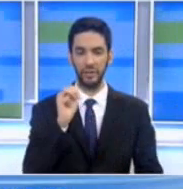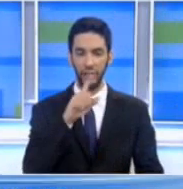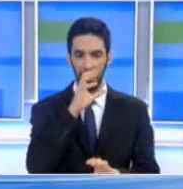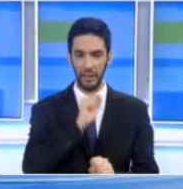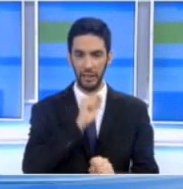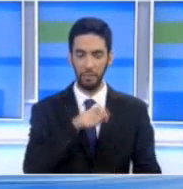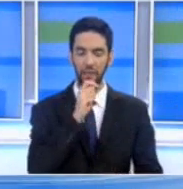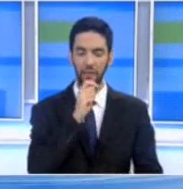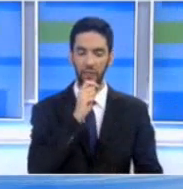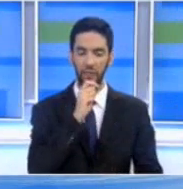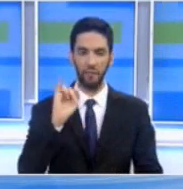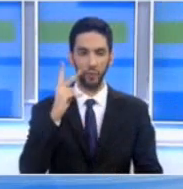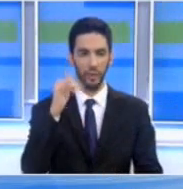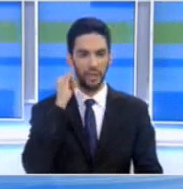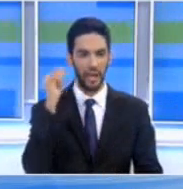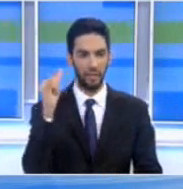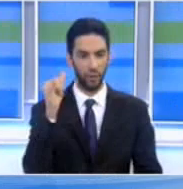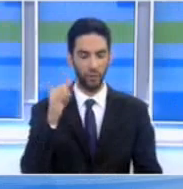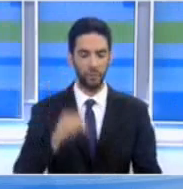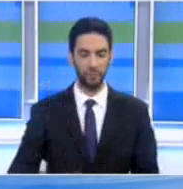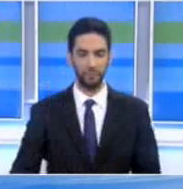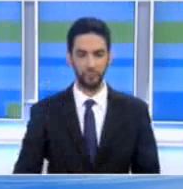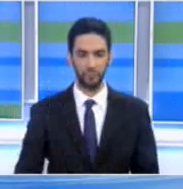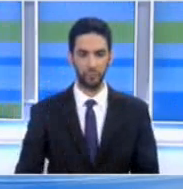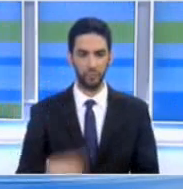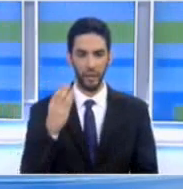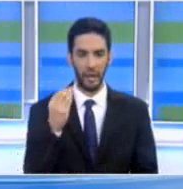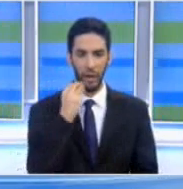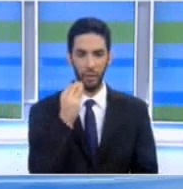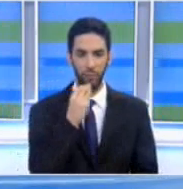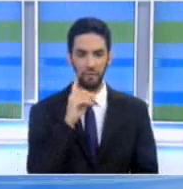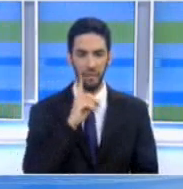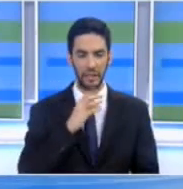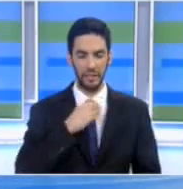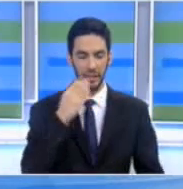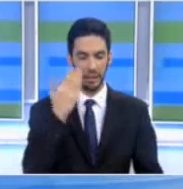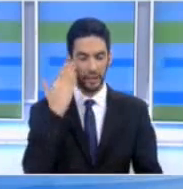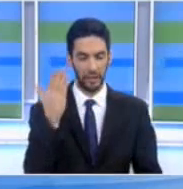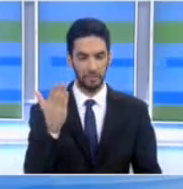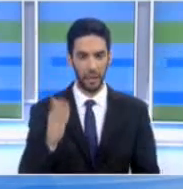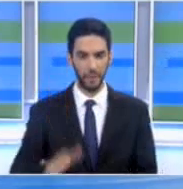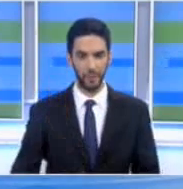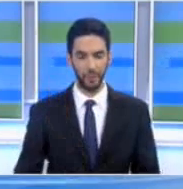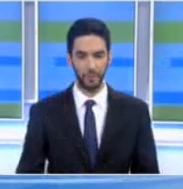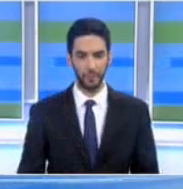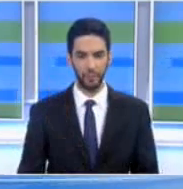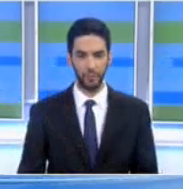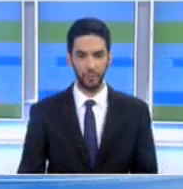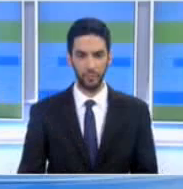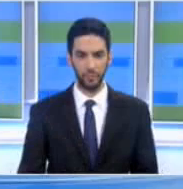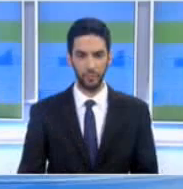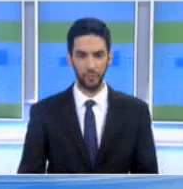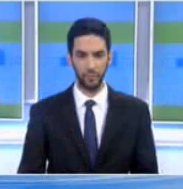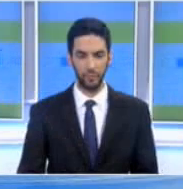συντάχτη. Στέλλα Μιχαήλη, Στέλλα, καλώς απόγευμα. Καλώς απόγευμα. Τόσο ο κύριος Τσαβούσογλου, όσο και ο κύριος Ακκιντζή